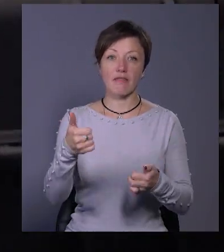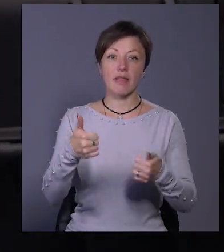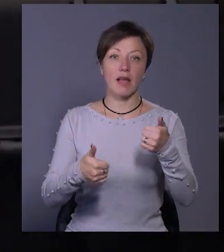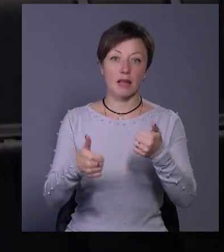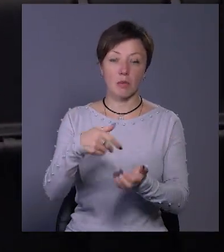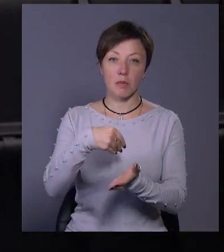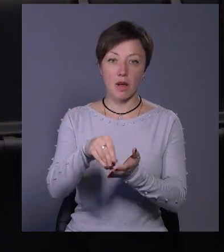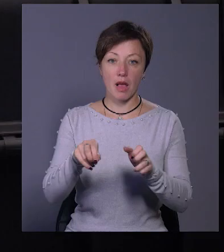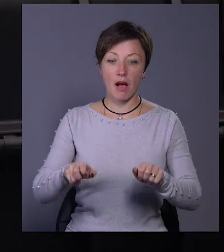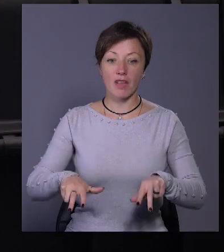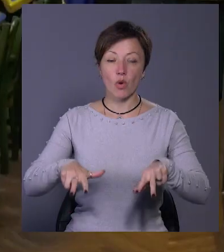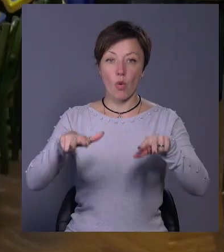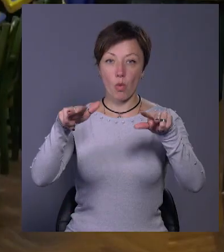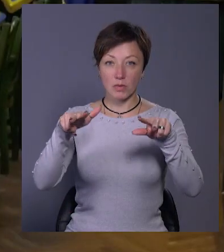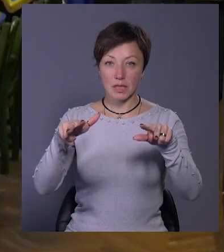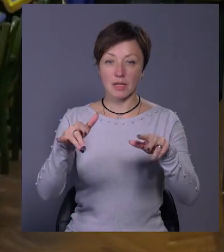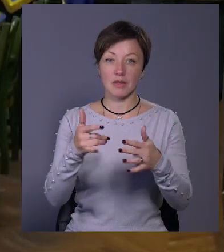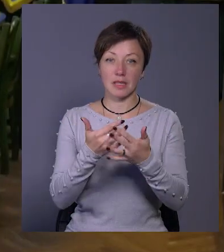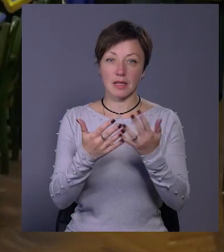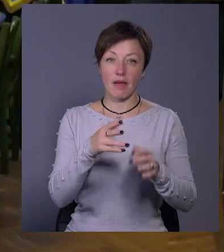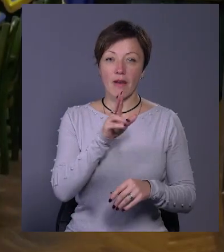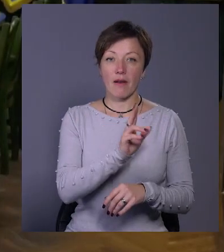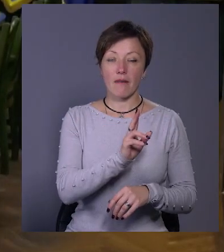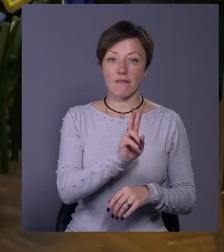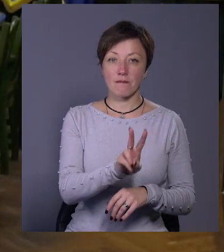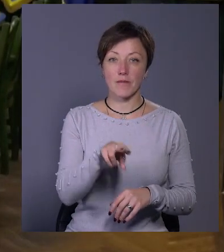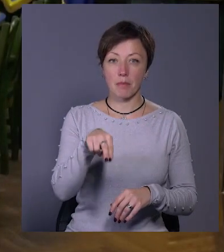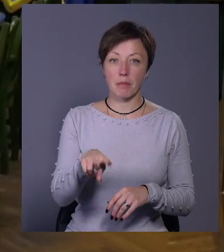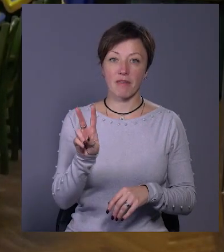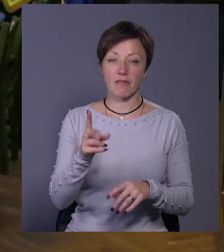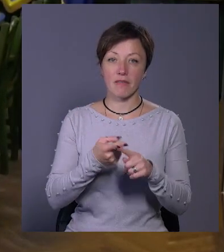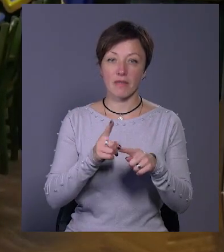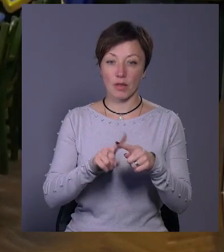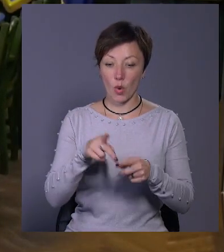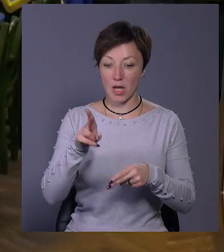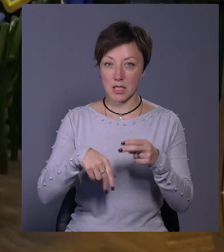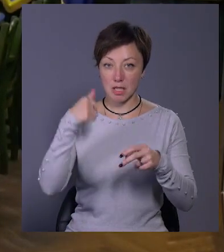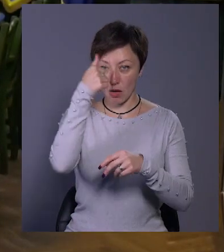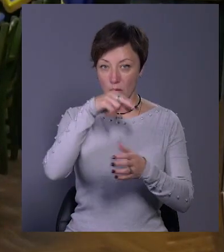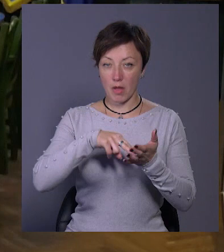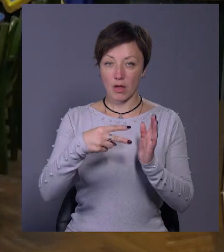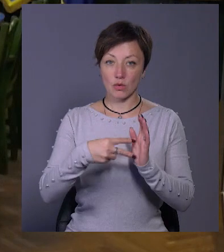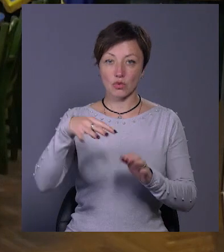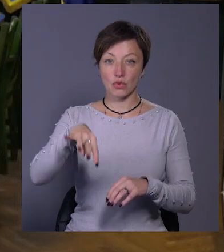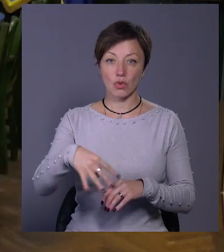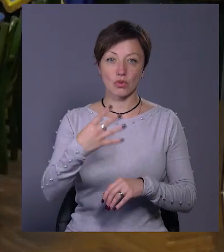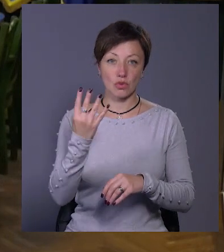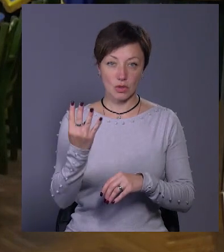квадрокоптерів, дронів, а також впівніх дронів. Наразі ми до кінця року плануємо ще 44